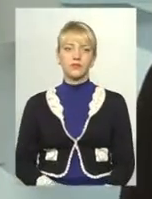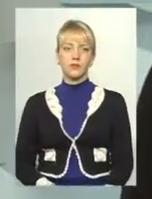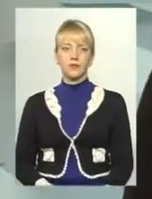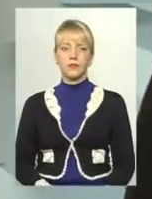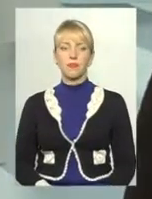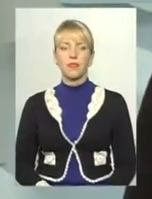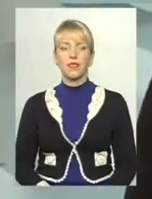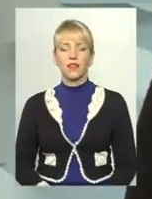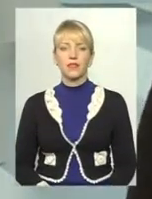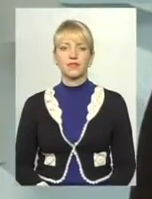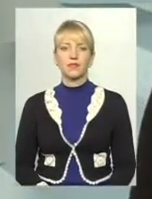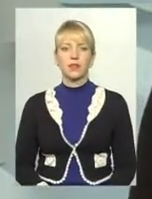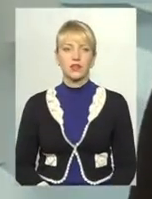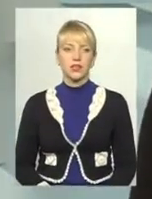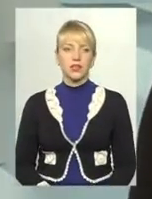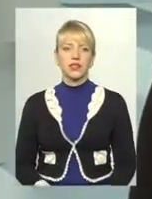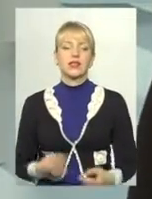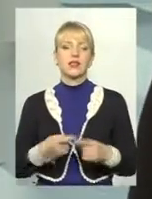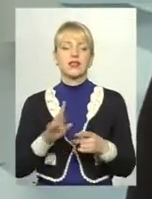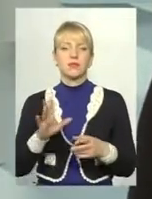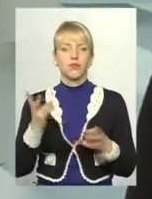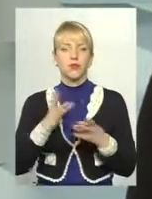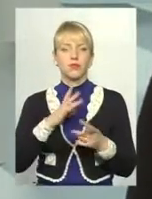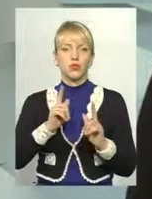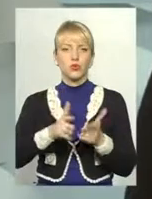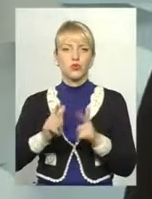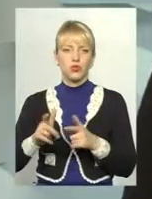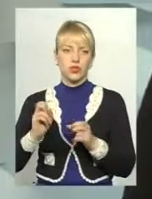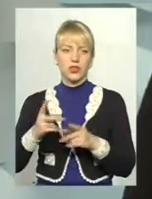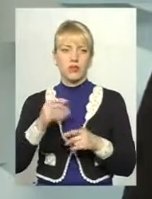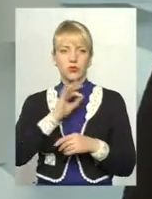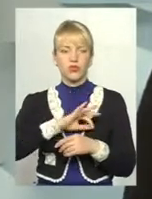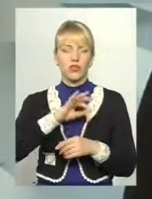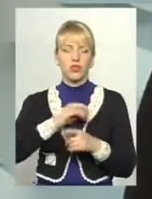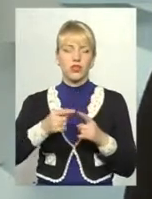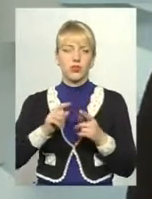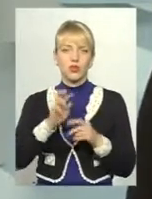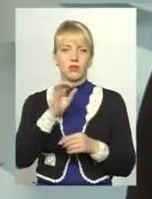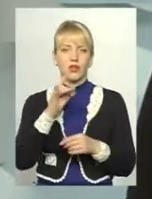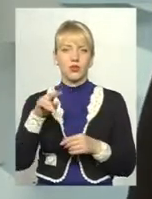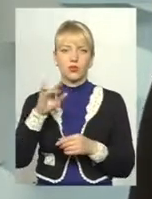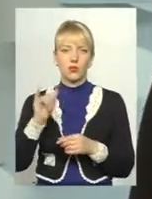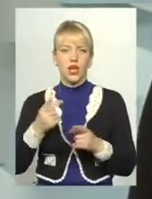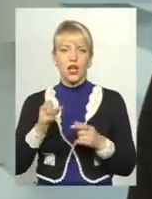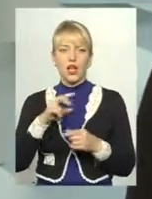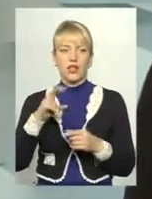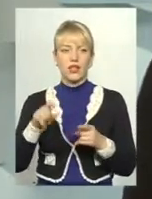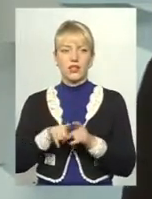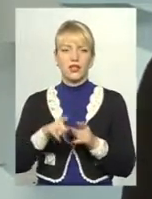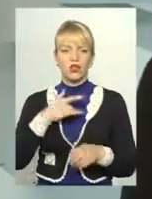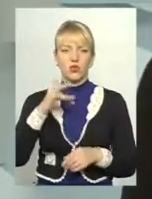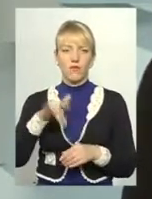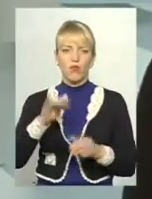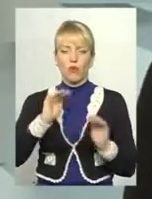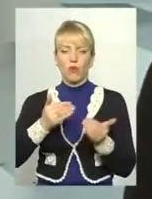Напевно, що швидше за все, що це буде якось узгоджуватися, як буде використання цього бренду, але таких суворих